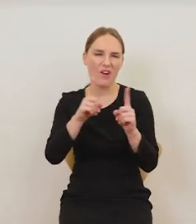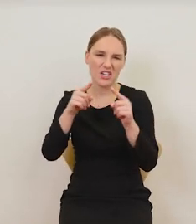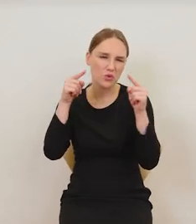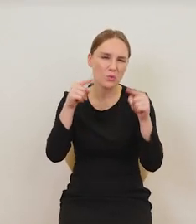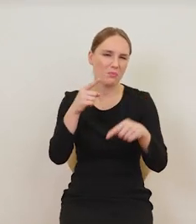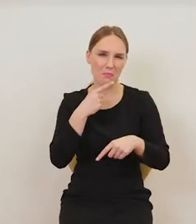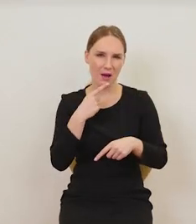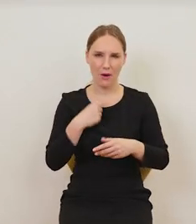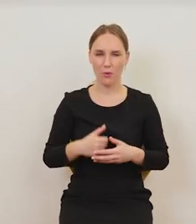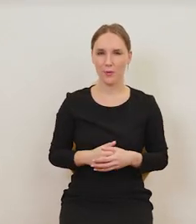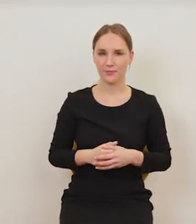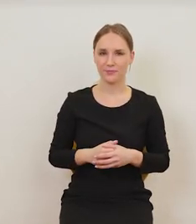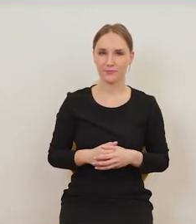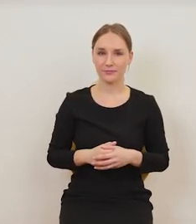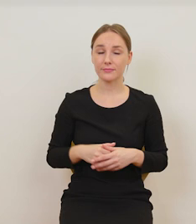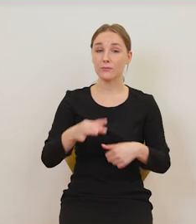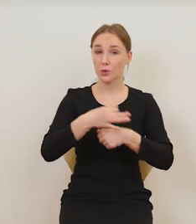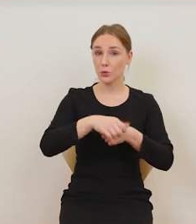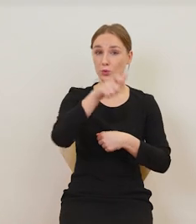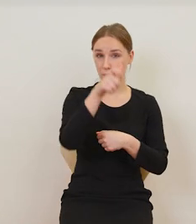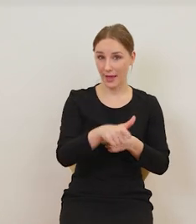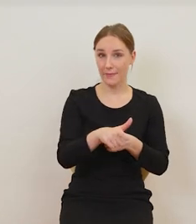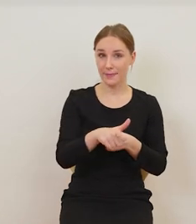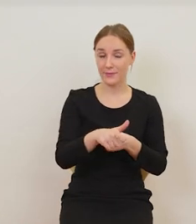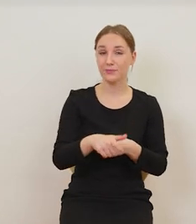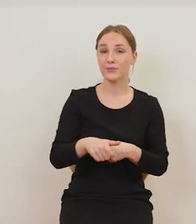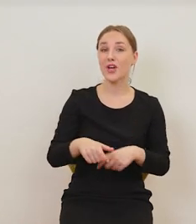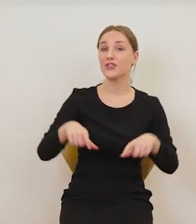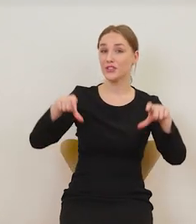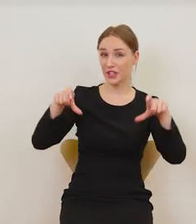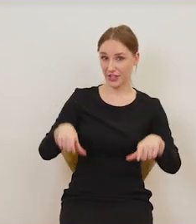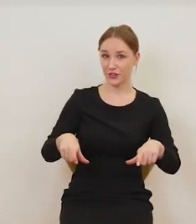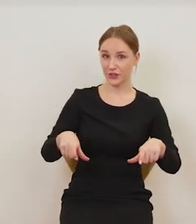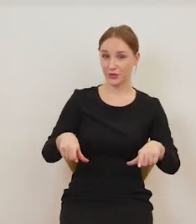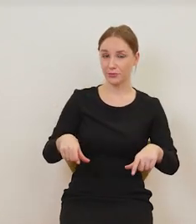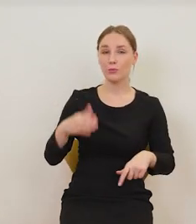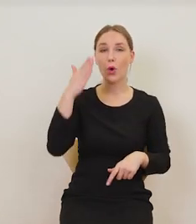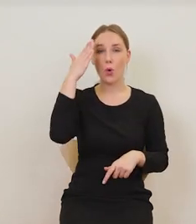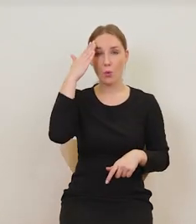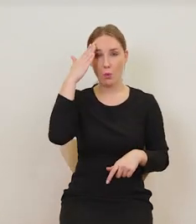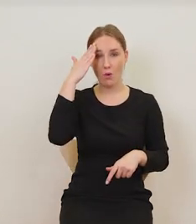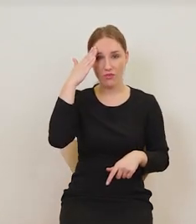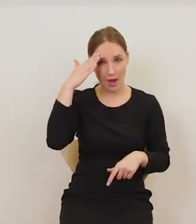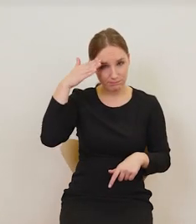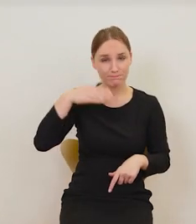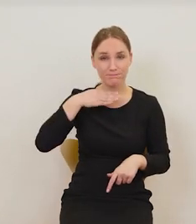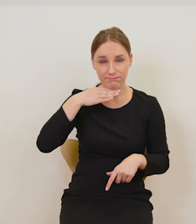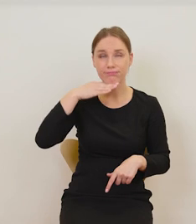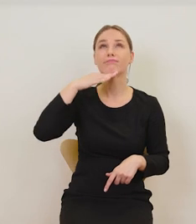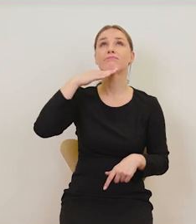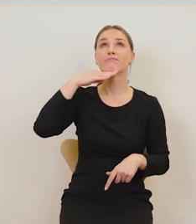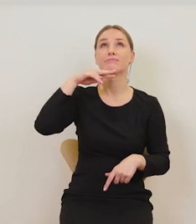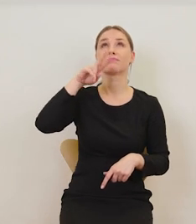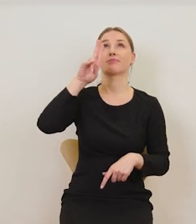studenta, który siedzi, głowę ma skierowaną gdzieś tam w sufit, w niebo.